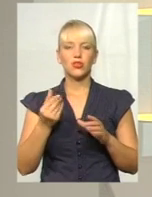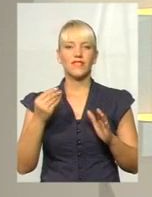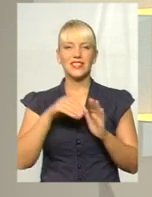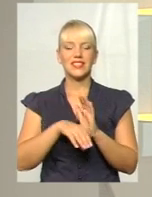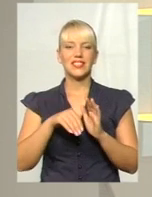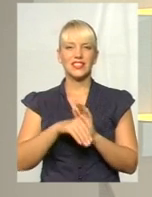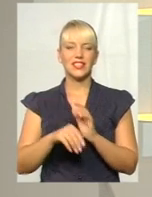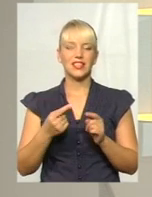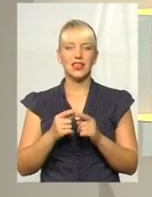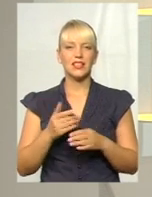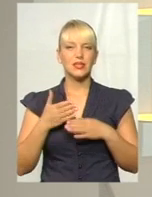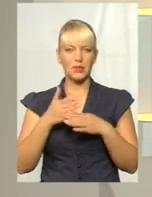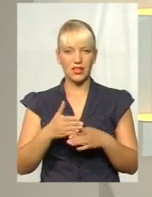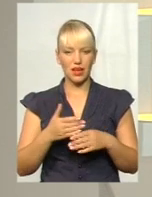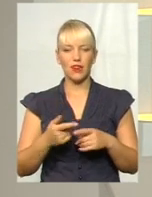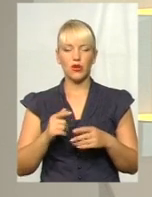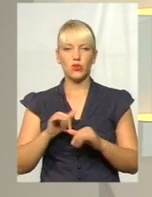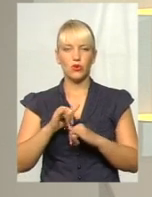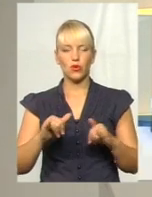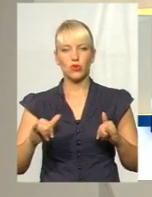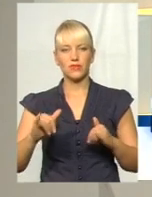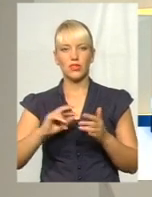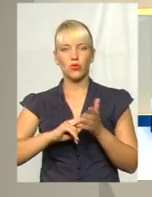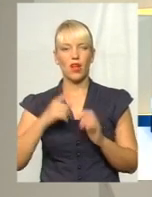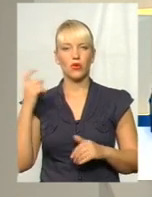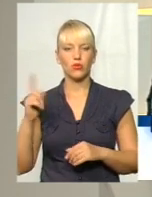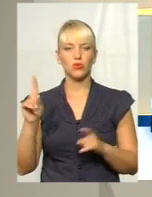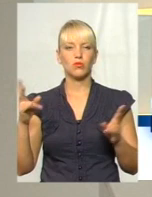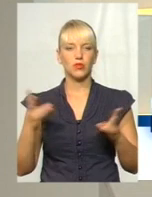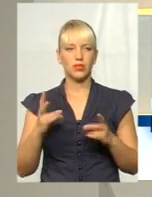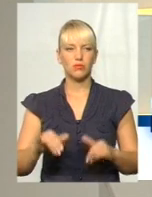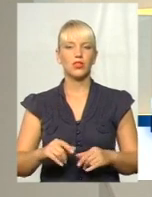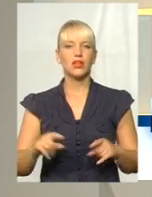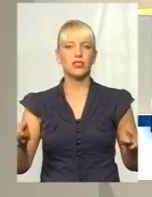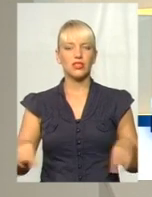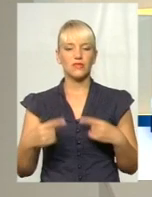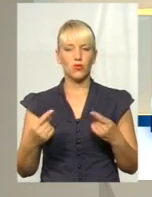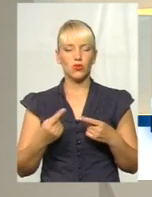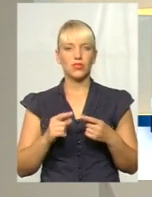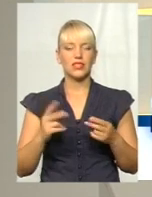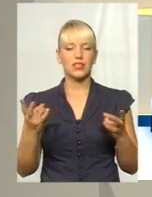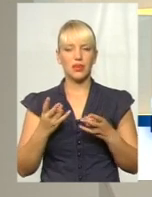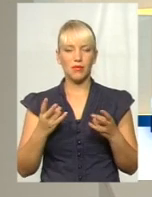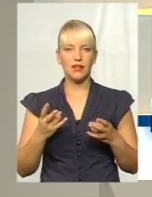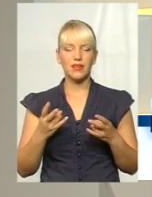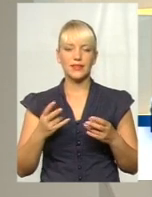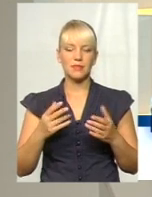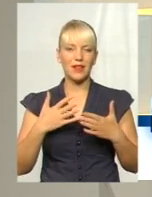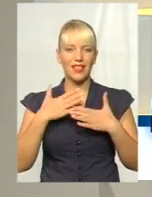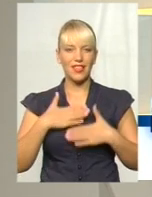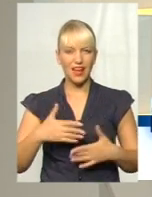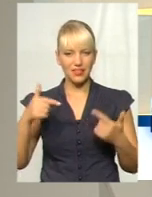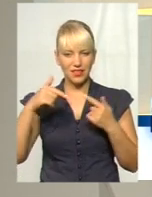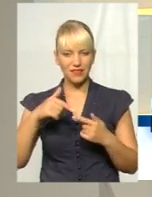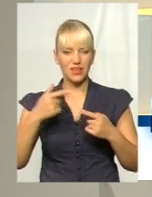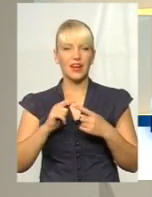сприяють розвитку економіки, що потрібно створювати сприятливий інвестиційний клімат. Тож сьогодні у цій студії